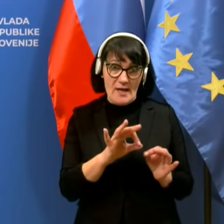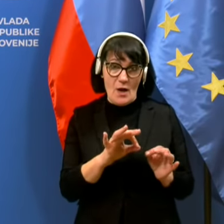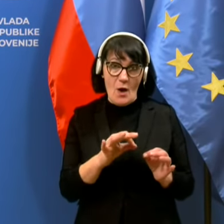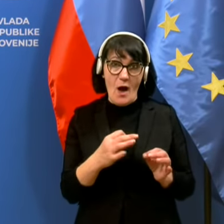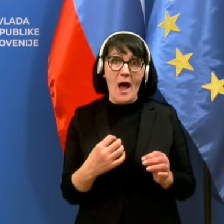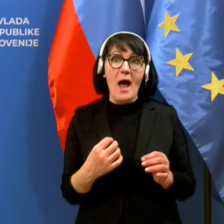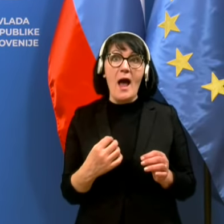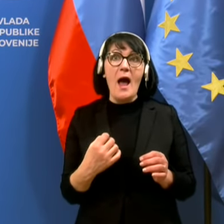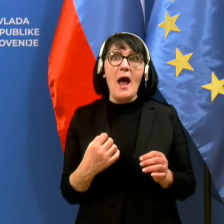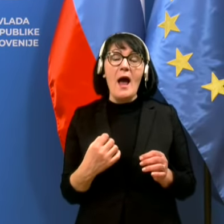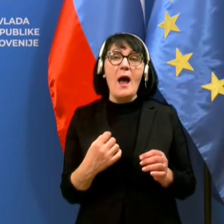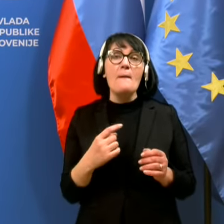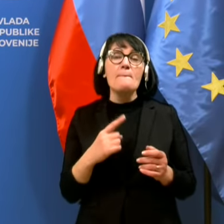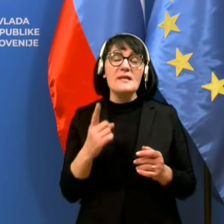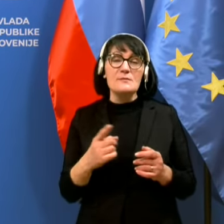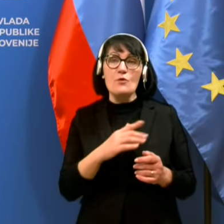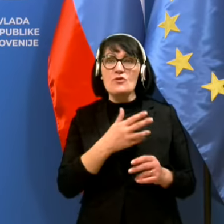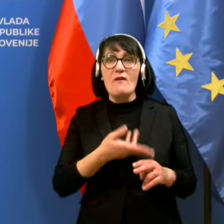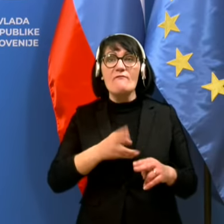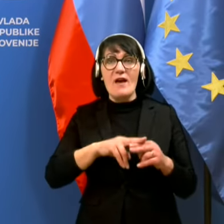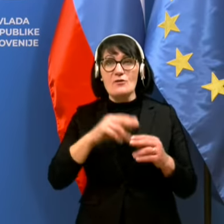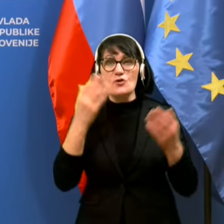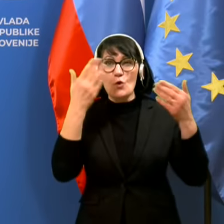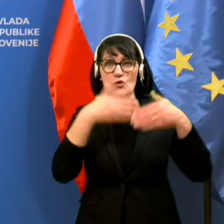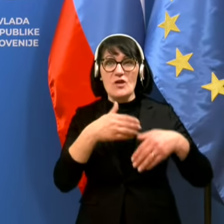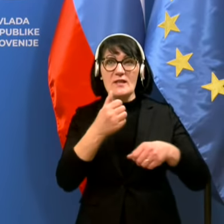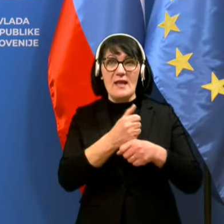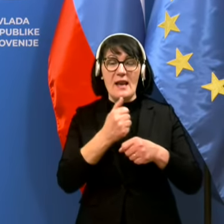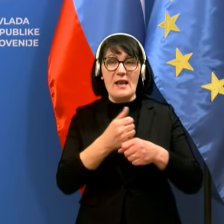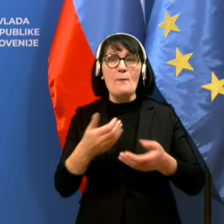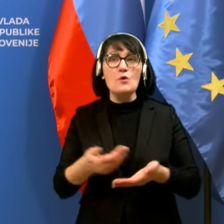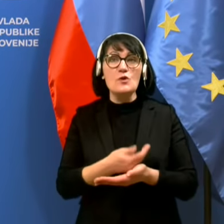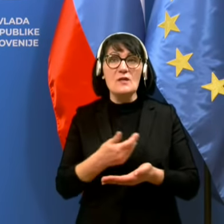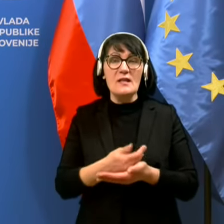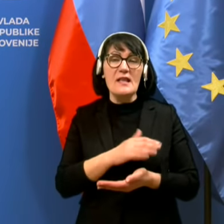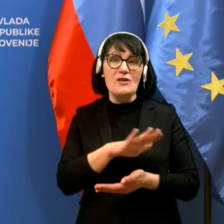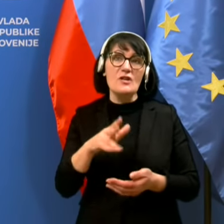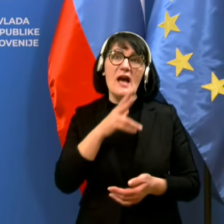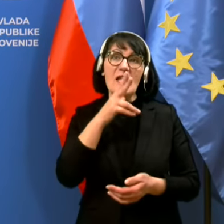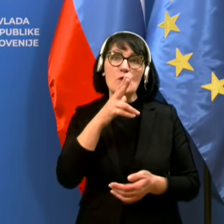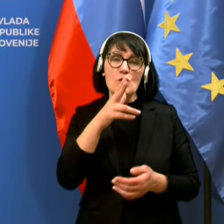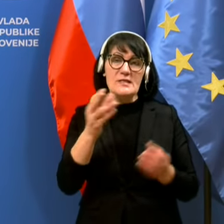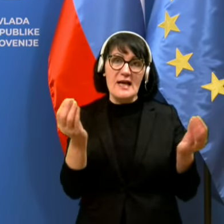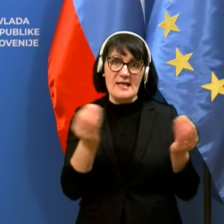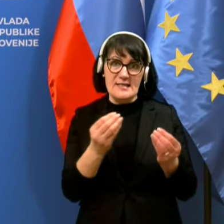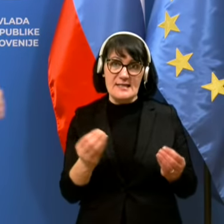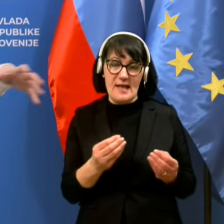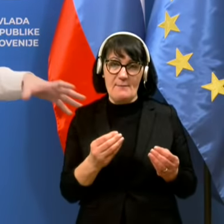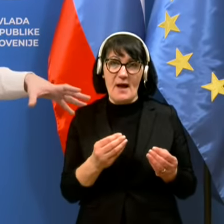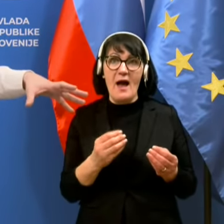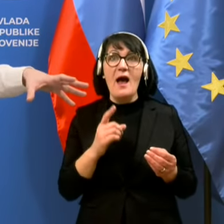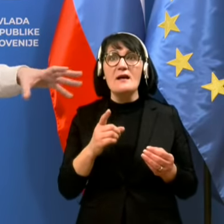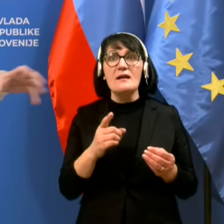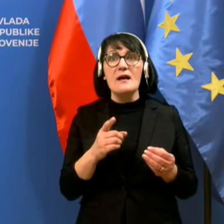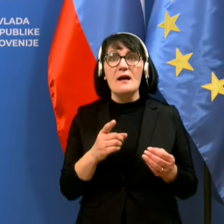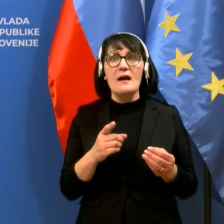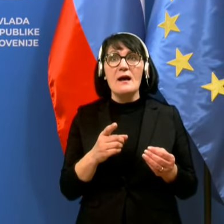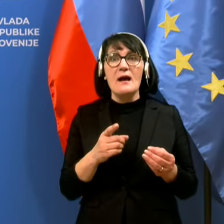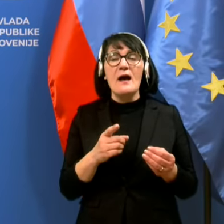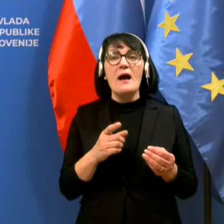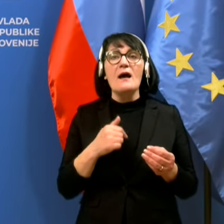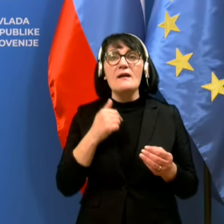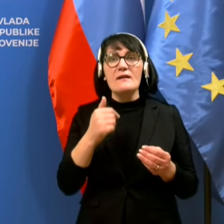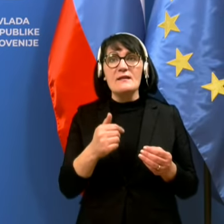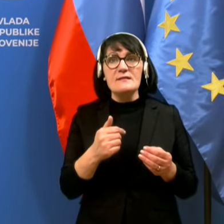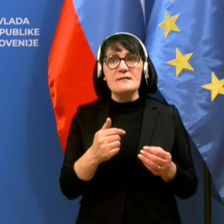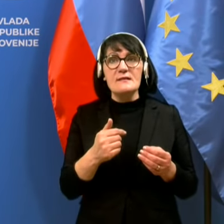kar neki noči delamo na posodobitvi našega sistema elektronskega, kar v spominjam je štartu iz papirnate